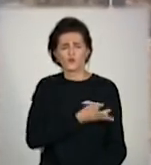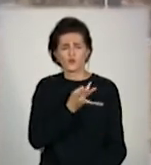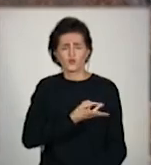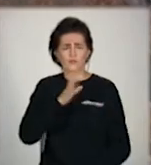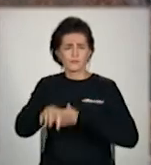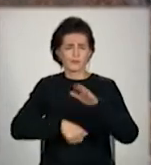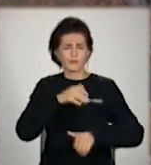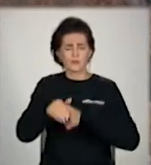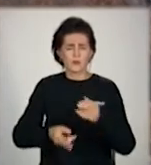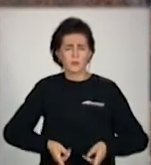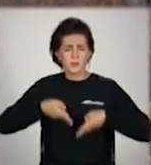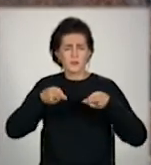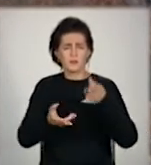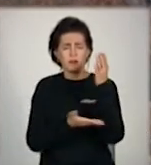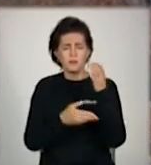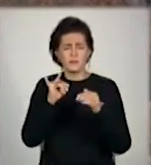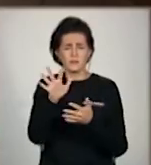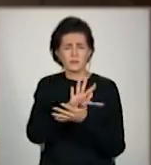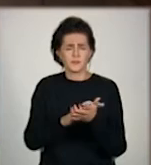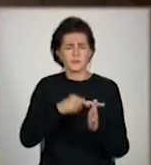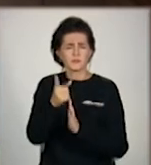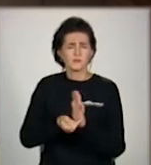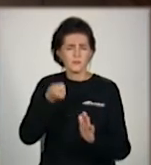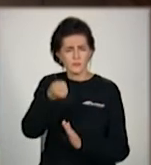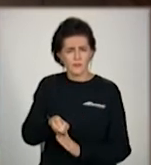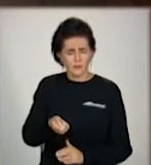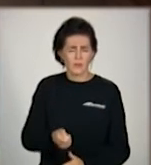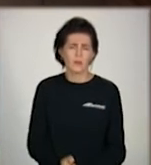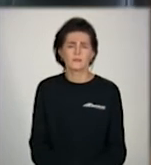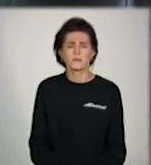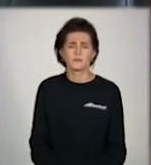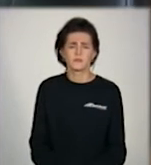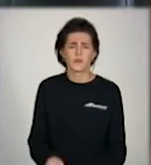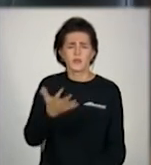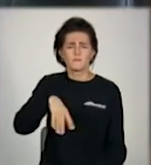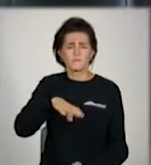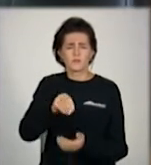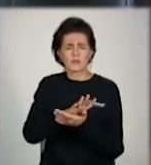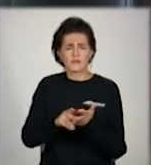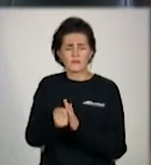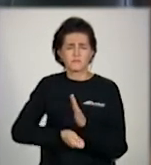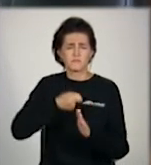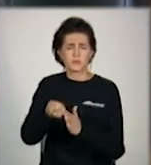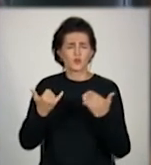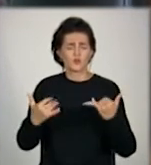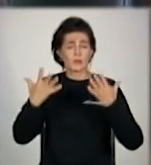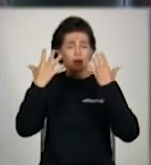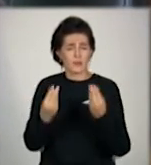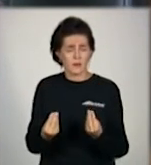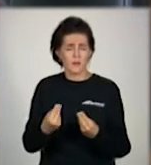Люди їдуть до найближчого лісництва і пишуть заяву. Ці заявки приїжджають у лісгосп. От цього ж дня я їх